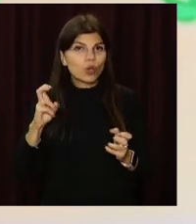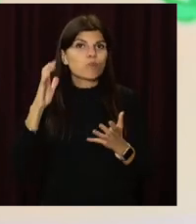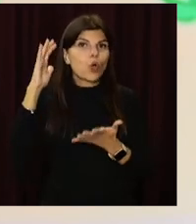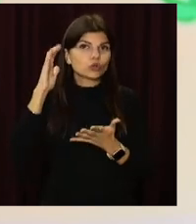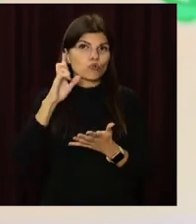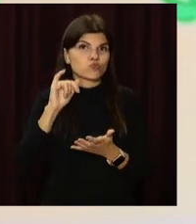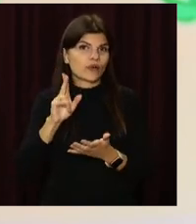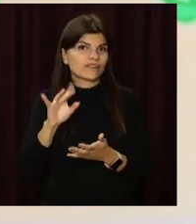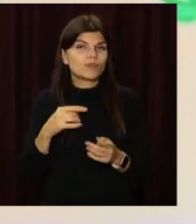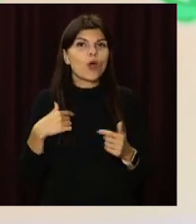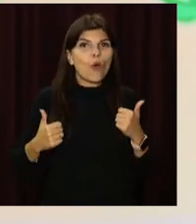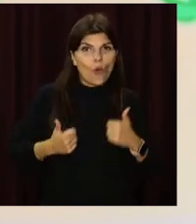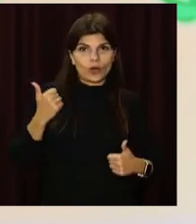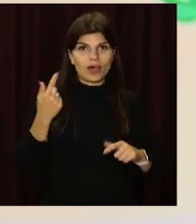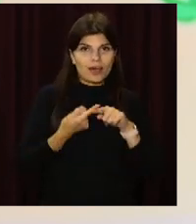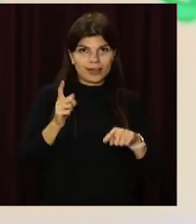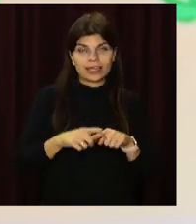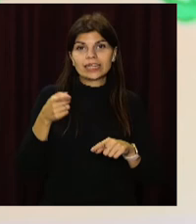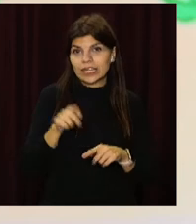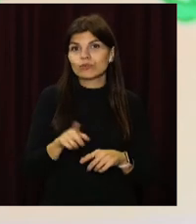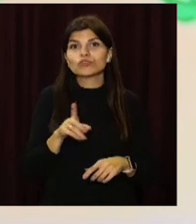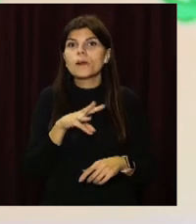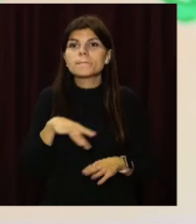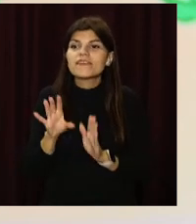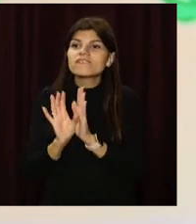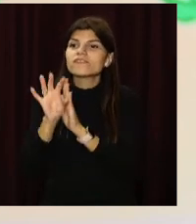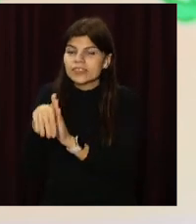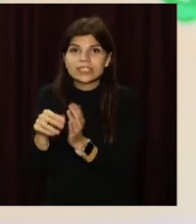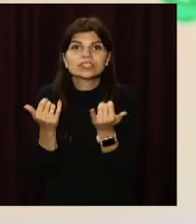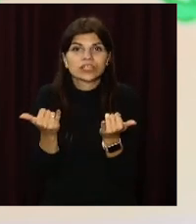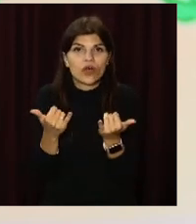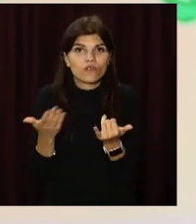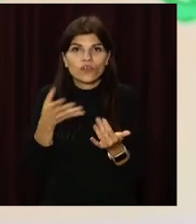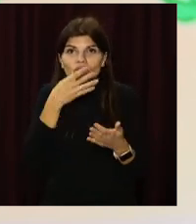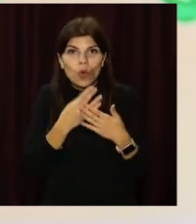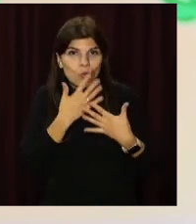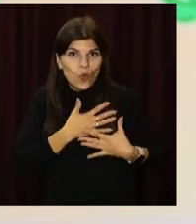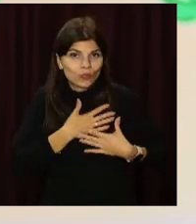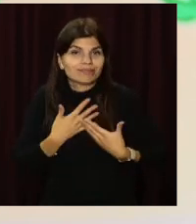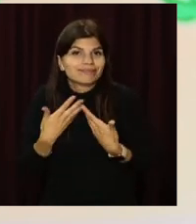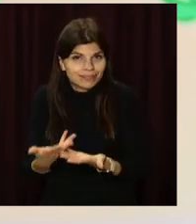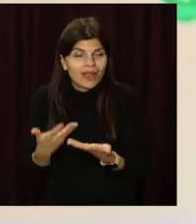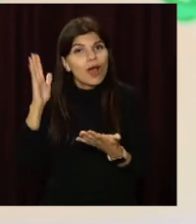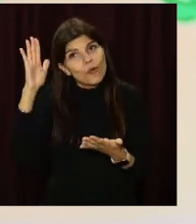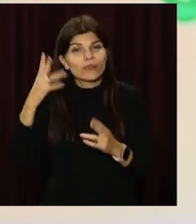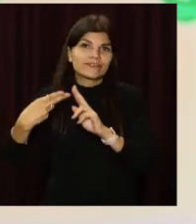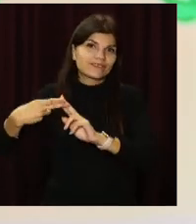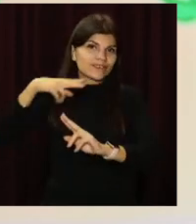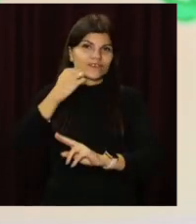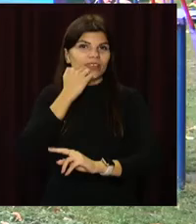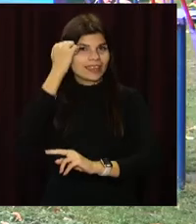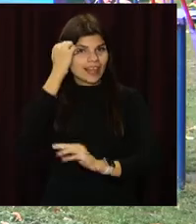великої букви. І ми пишатимемося тим, що ми вклали зараз в них свою любов, а вони в вибутньому нам